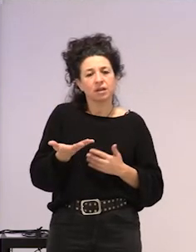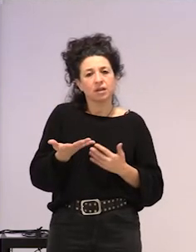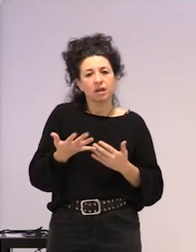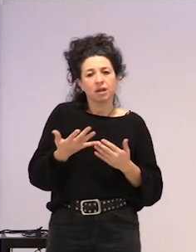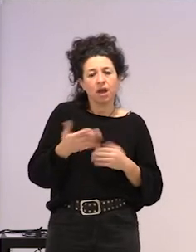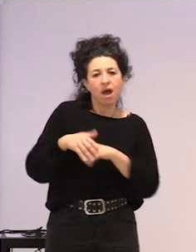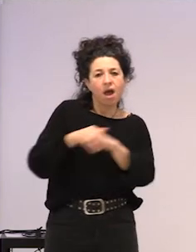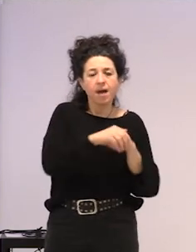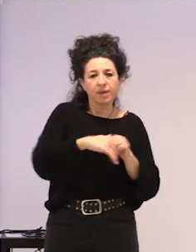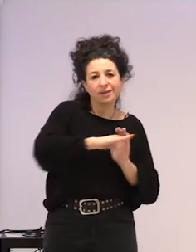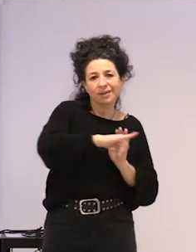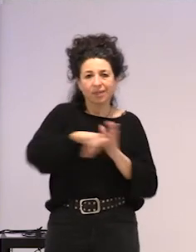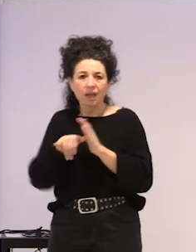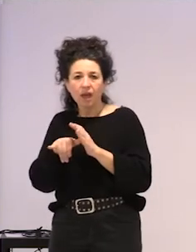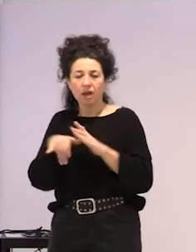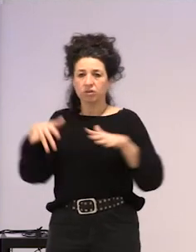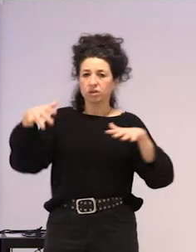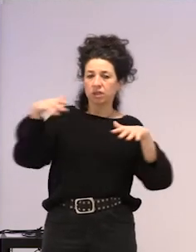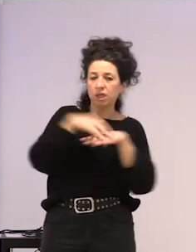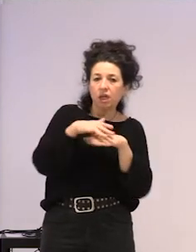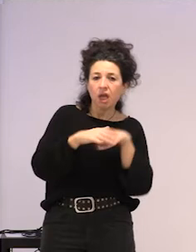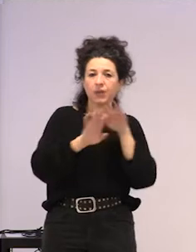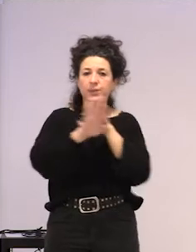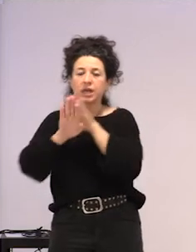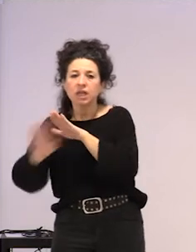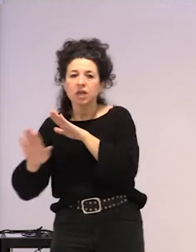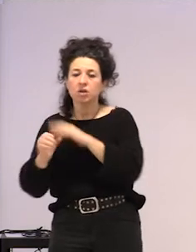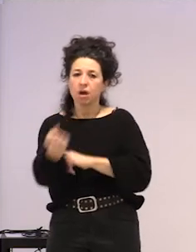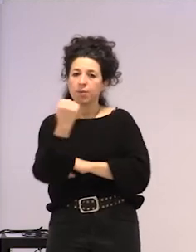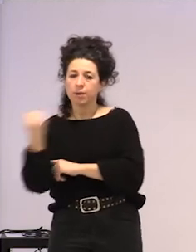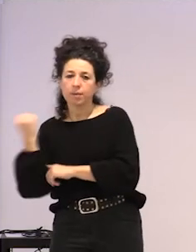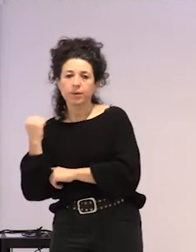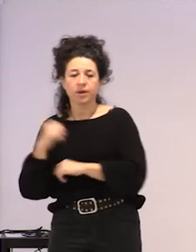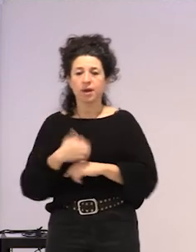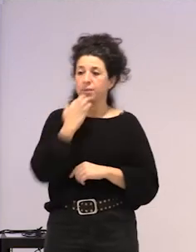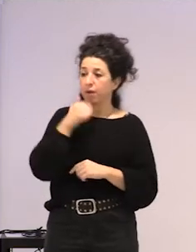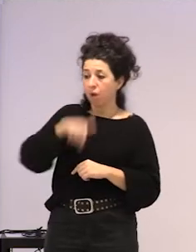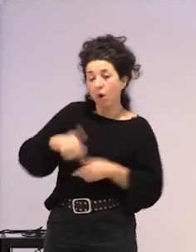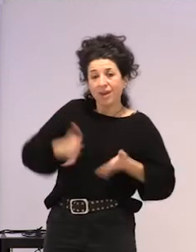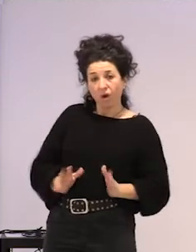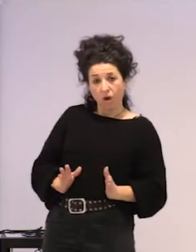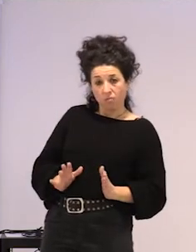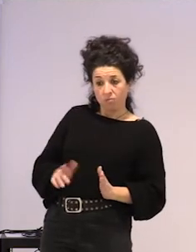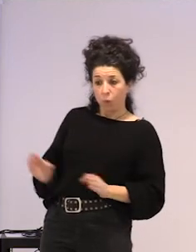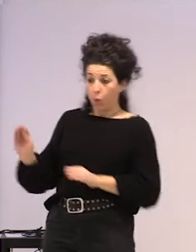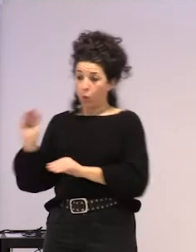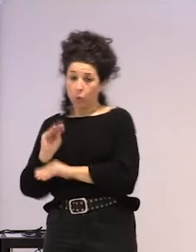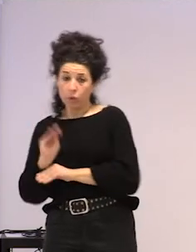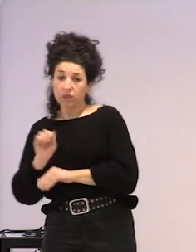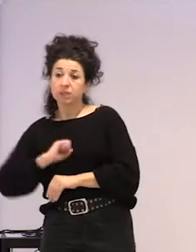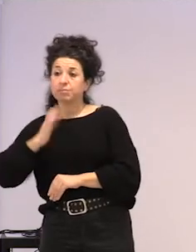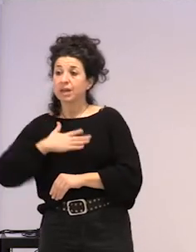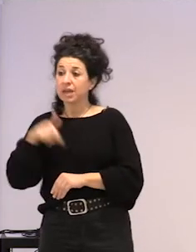gertuko lagunekin kontatu alizatea, bizi lagunekin, ez, ba, gaur utziko izute nik umea, eta bihar hartuko